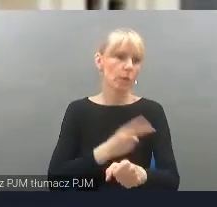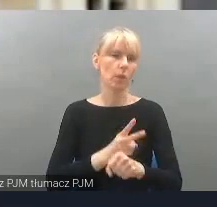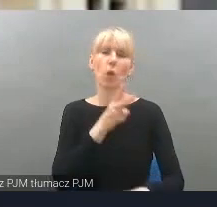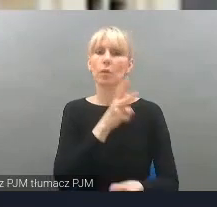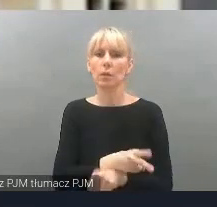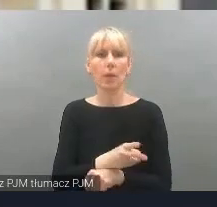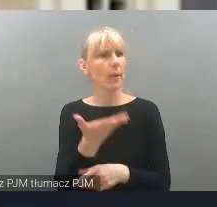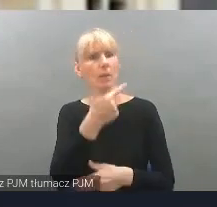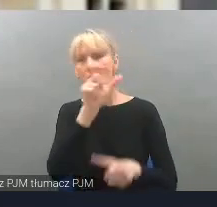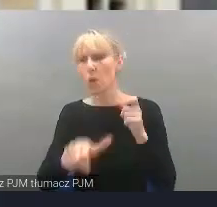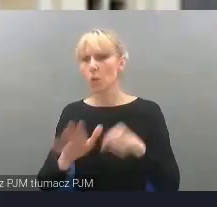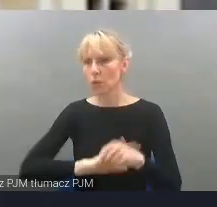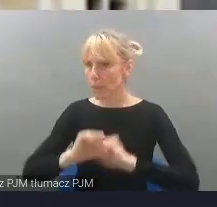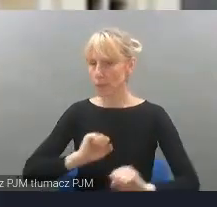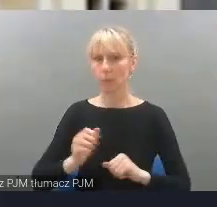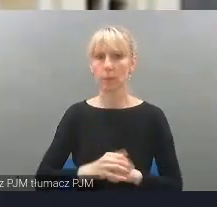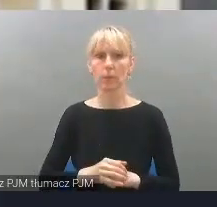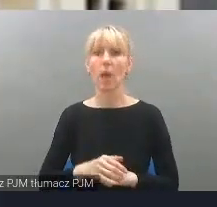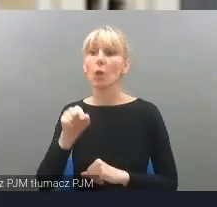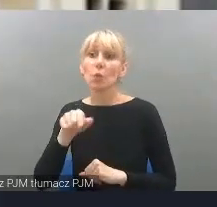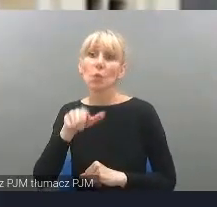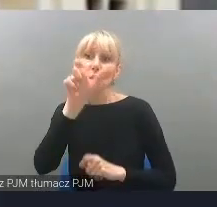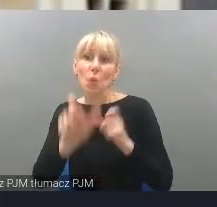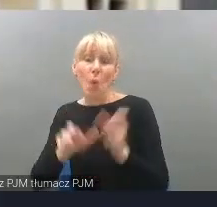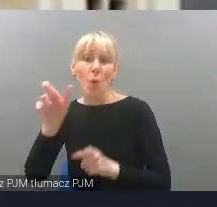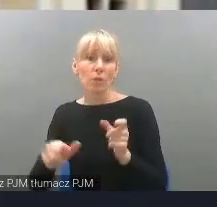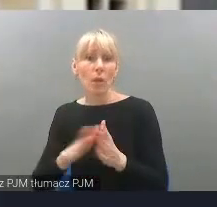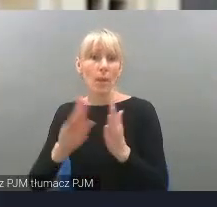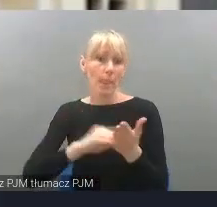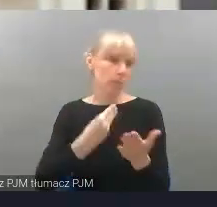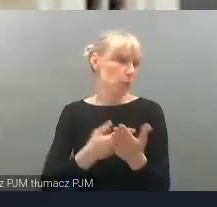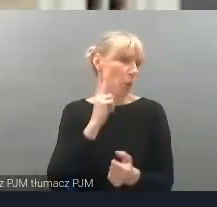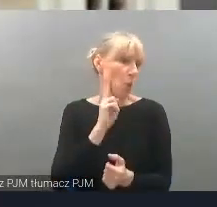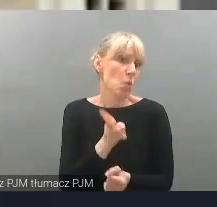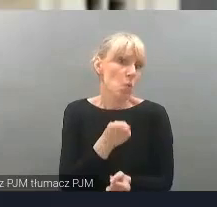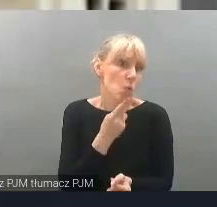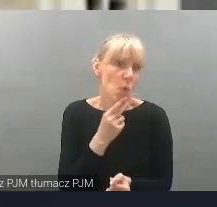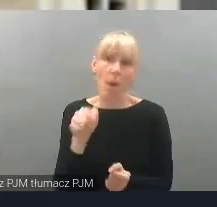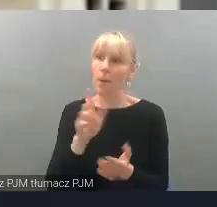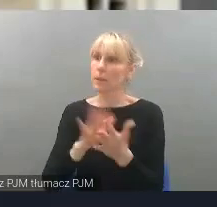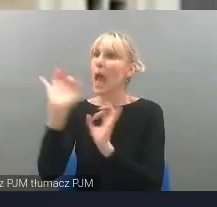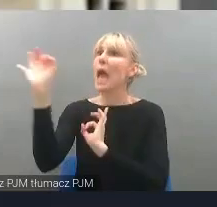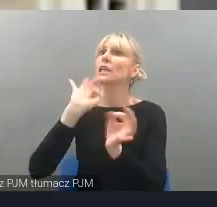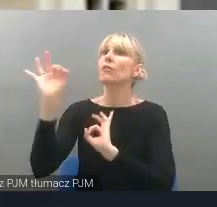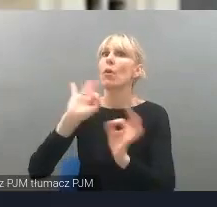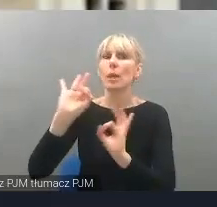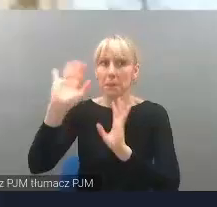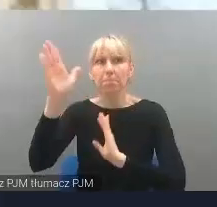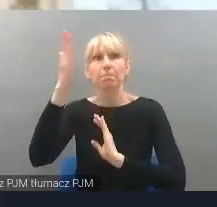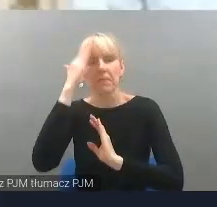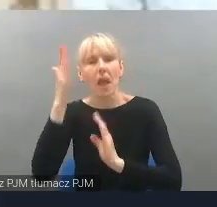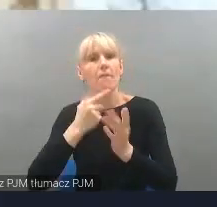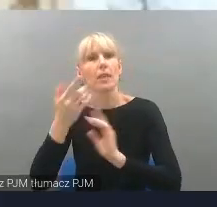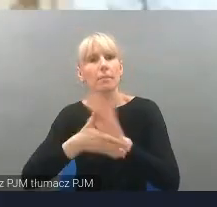dla osób z różnymi niepełnosprawnościami, że osoby, które są głuche, mogą dostać informacje, że każdy obywatel miasta